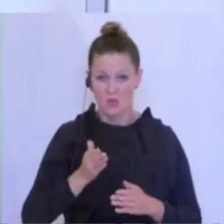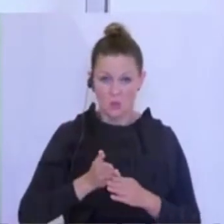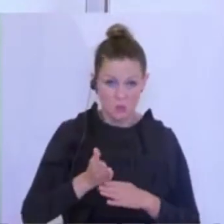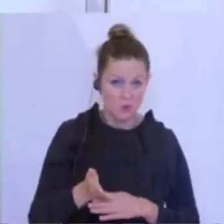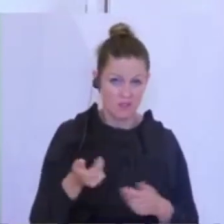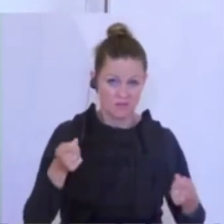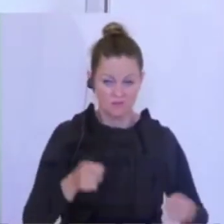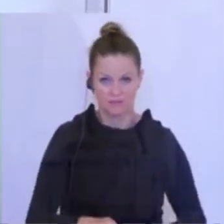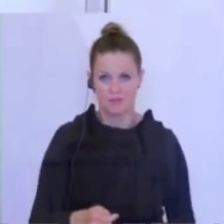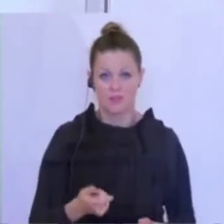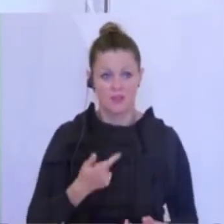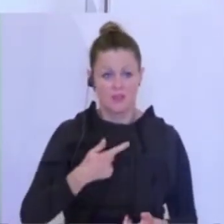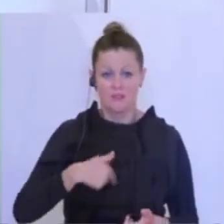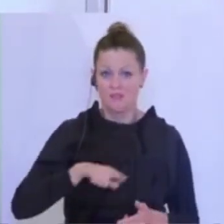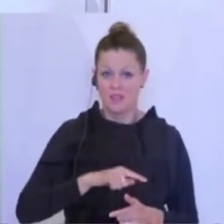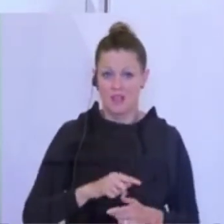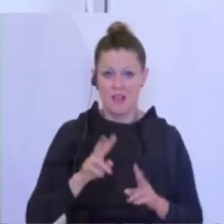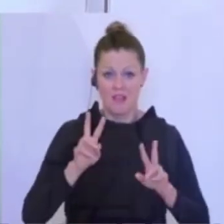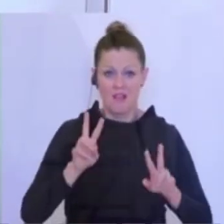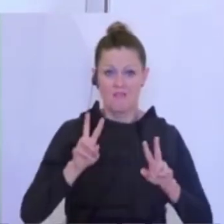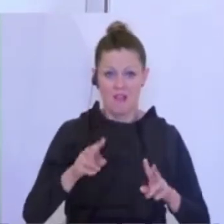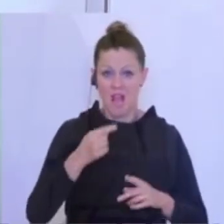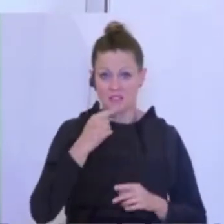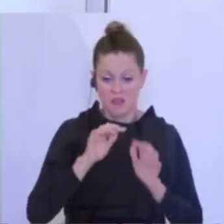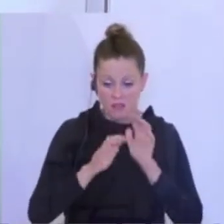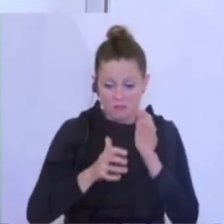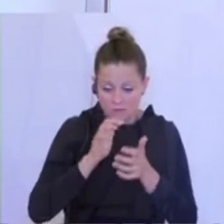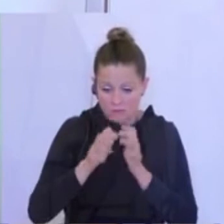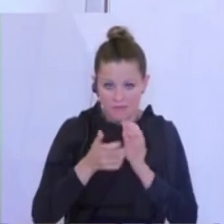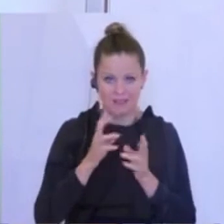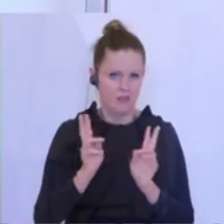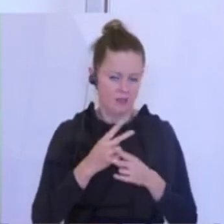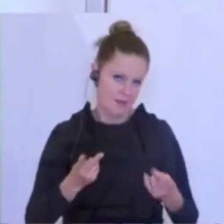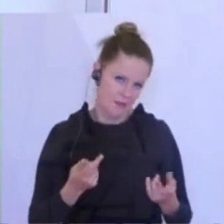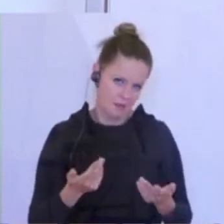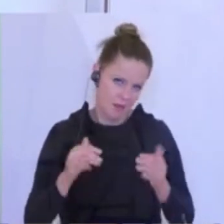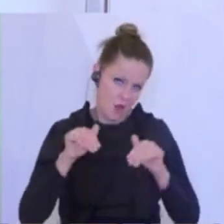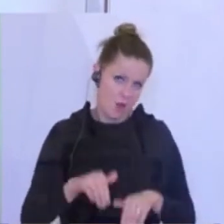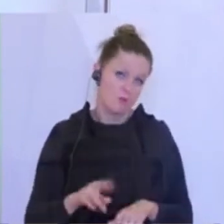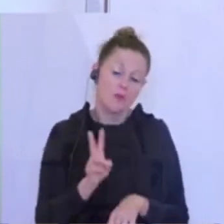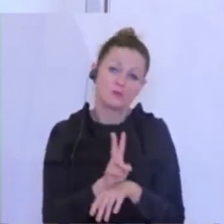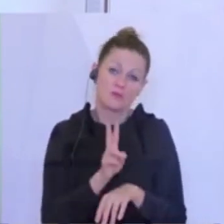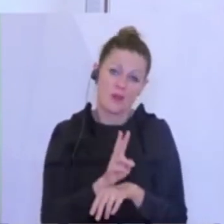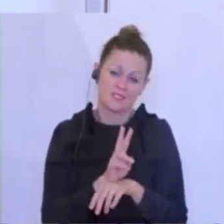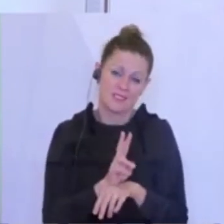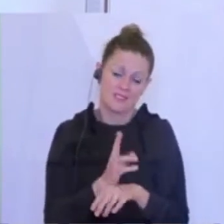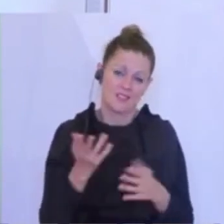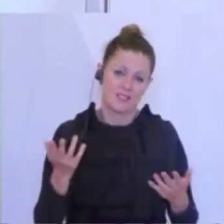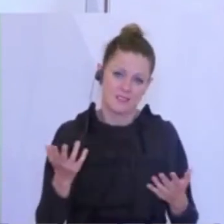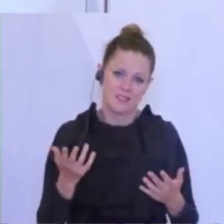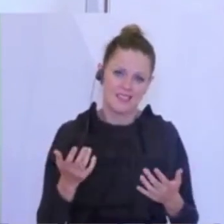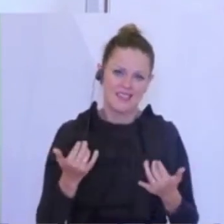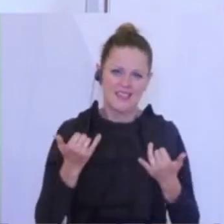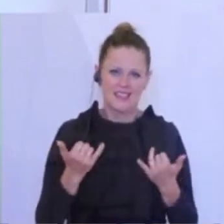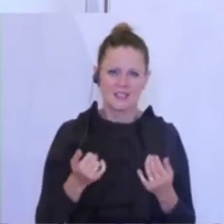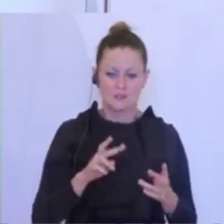Wir sind alle keine Wahrsager und wir sollten auch vorsichtig sein und nicht der Versuchung unterliegen,